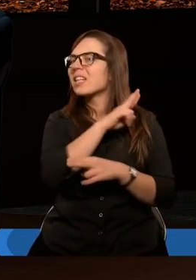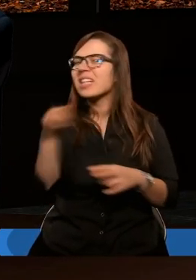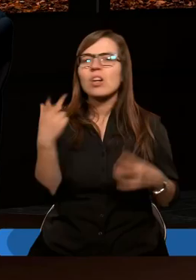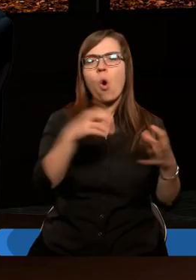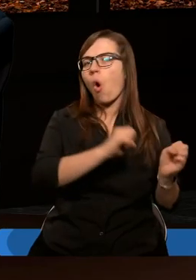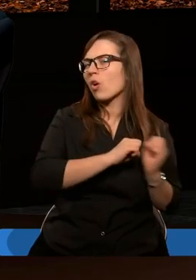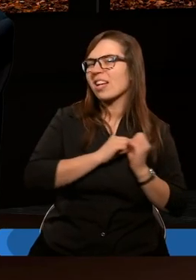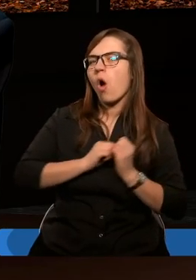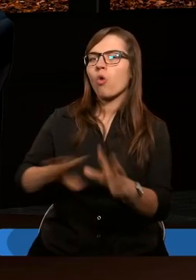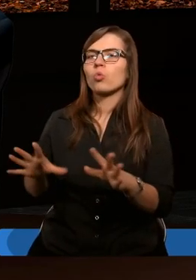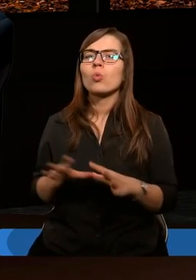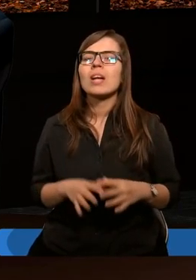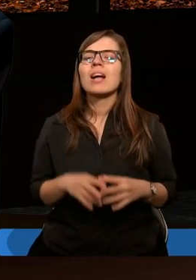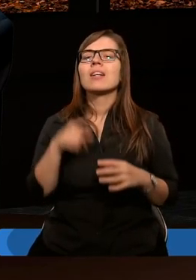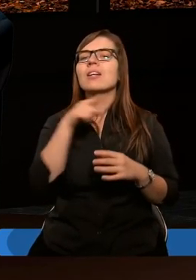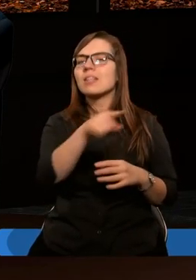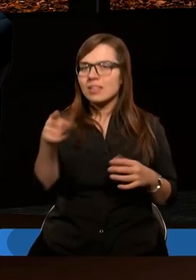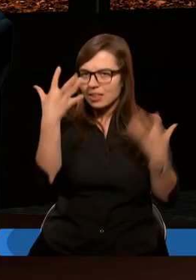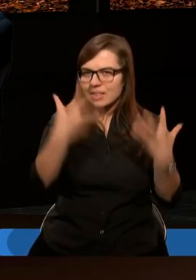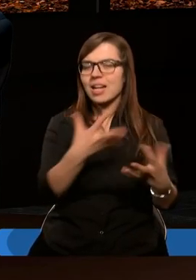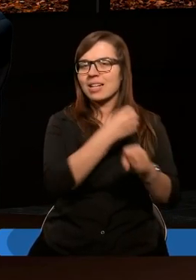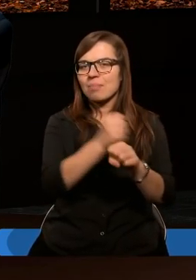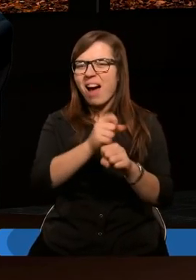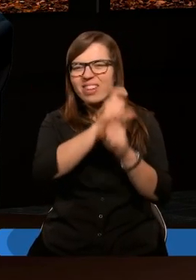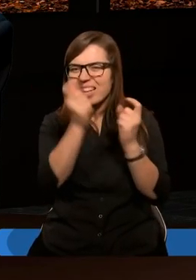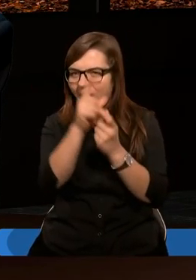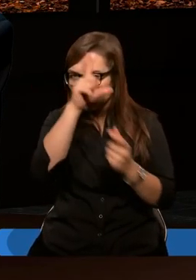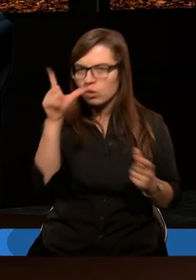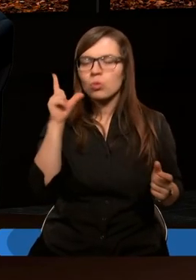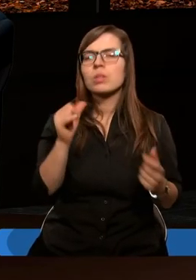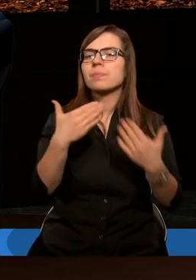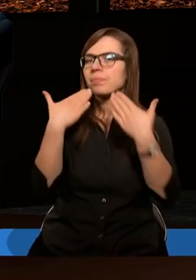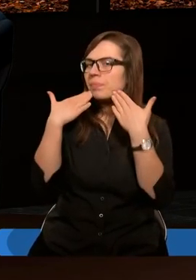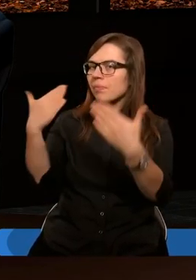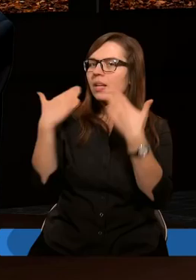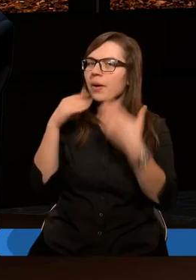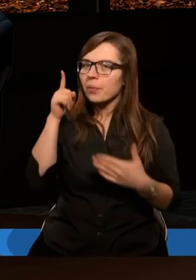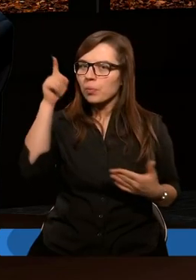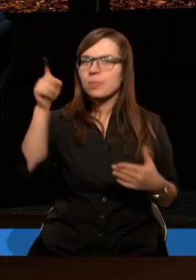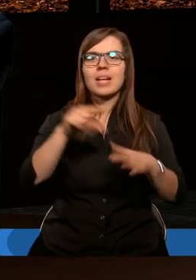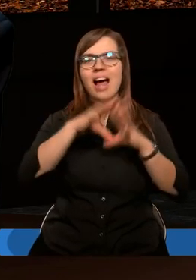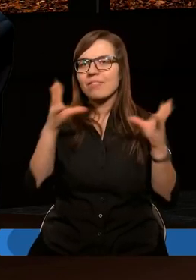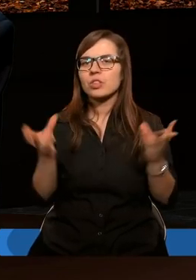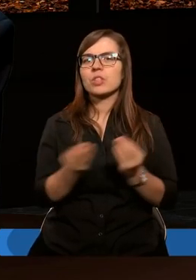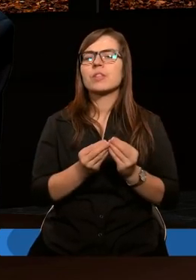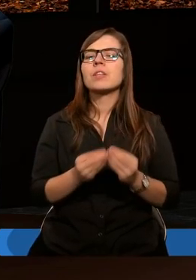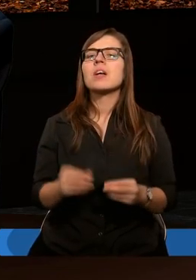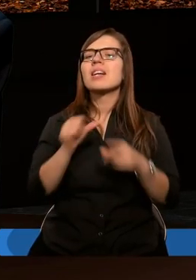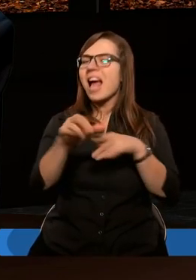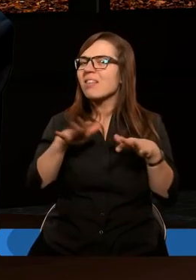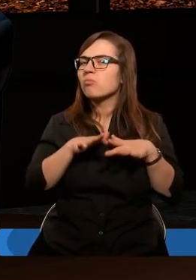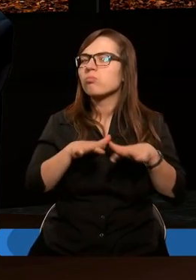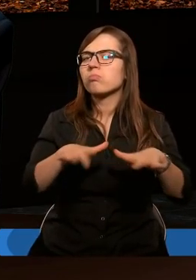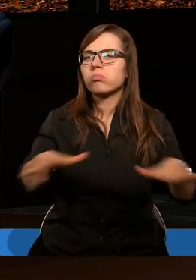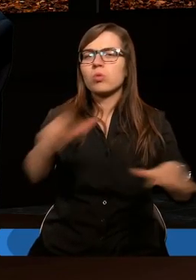Nikogo nie odrzucasz, kto chce iść z Tobą i dziękujemy Ci za to. Jest